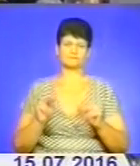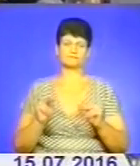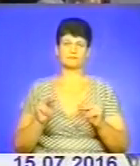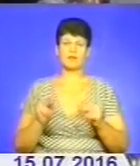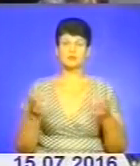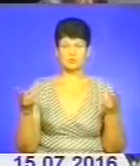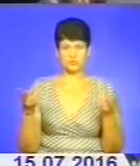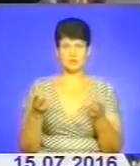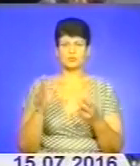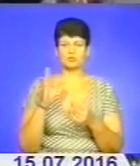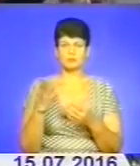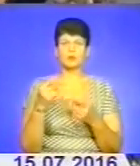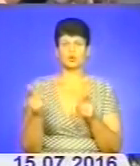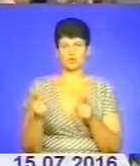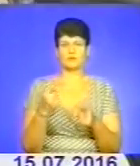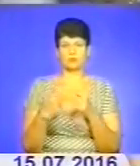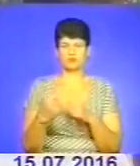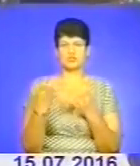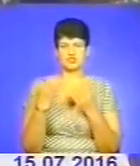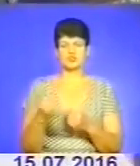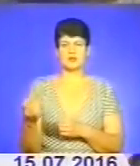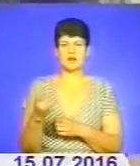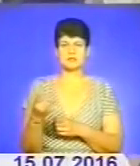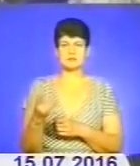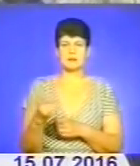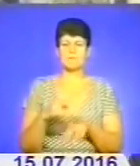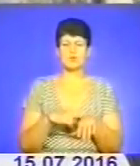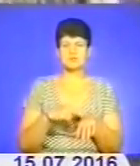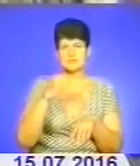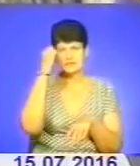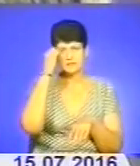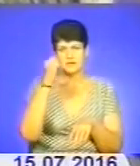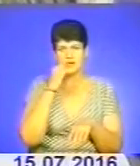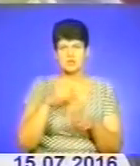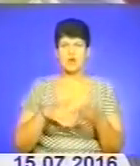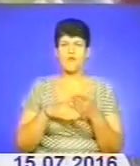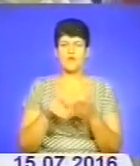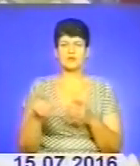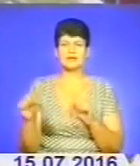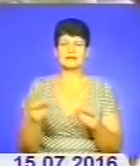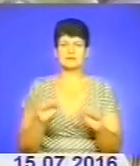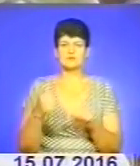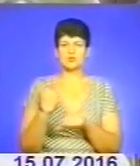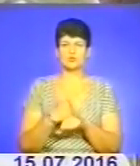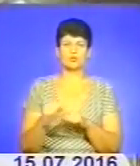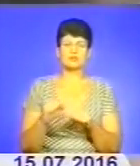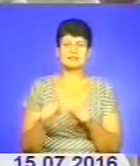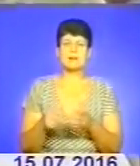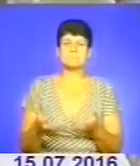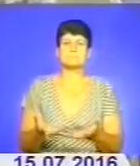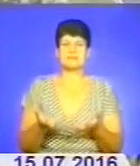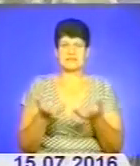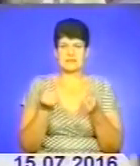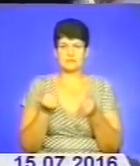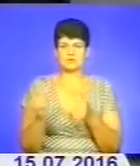потребі потрібно, ми готові повернутися туди ще раз. Поліцейські вдячні волонтерам та керівництву Головного управління Національної поліції за підтримку та